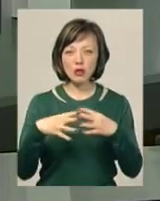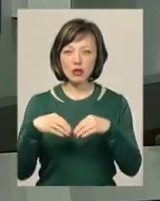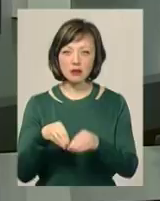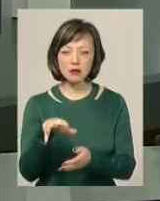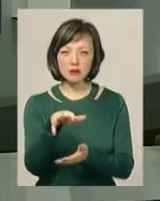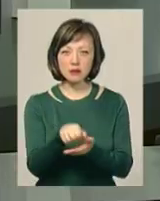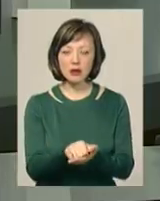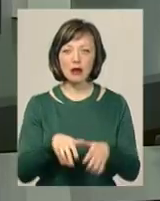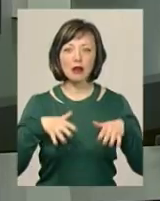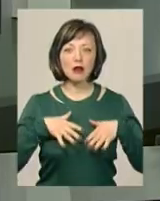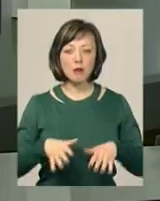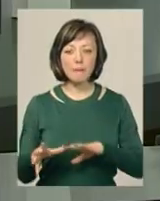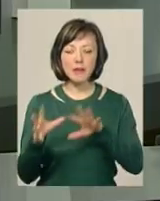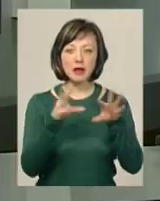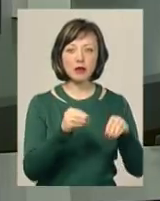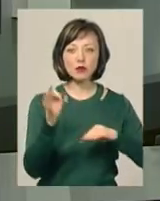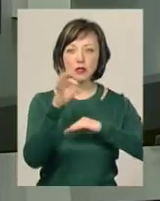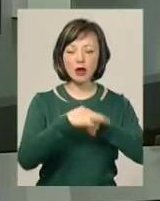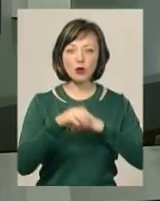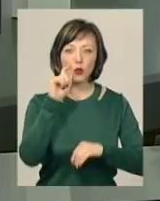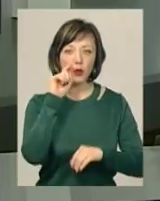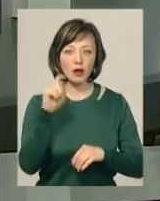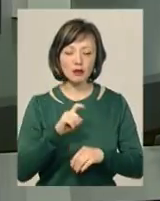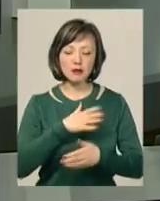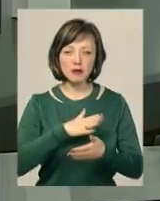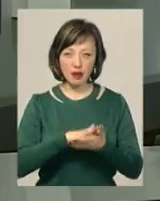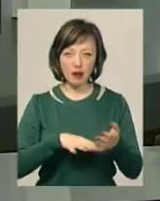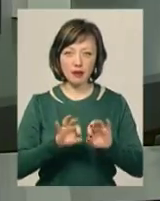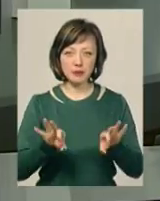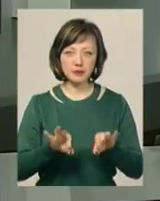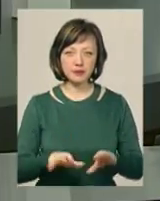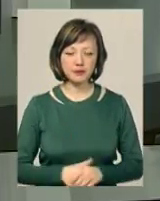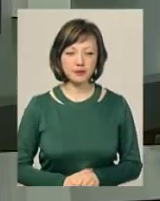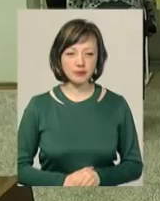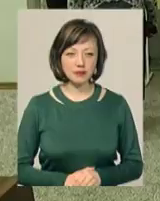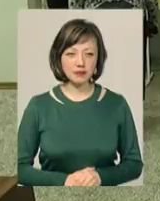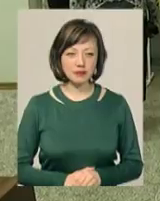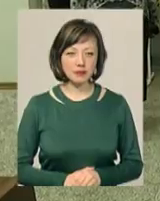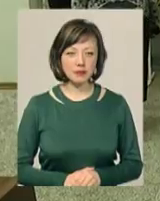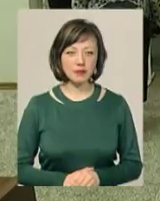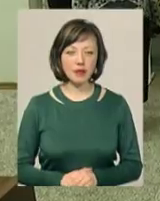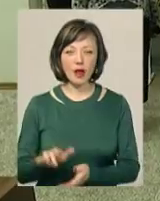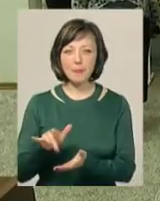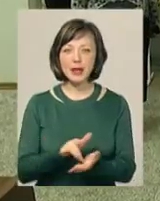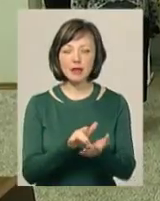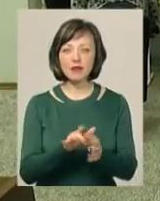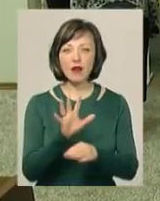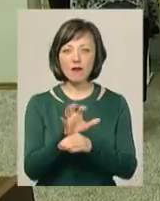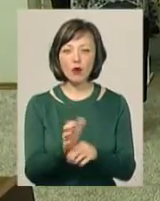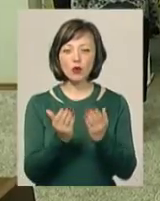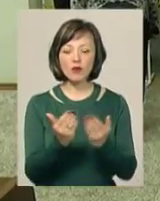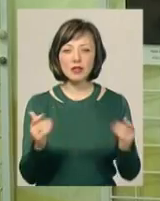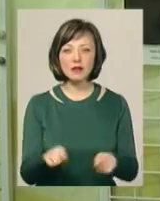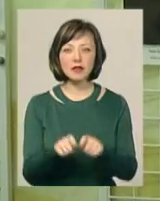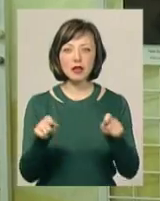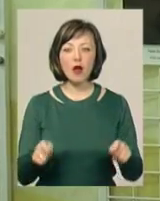півострова переїхали до Західної України. Тетяна Ворожцова розкаже більше. Мандрівна фотовиставка, яку відкрили в